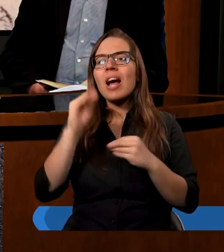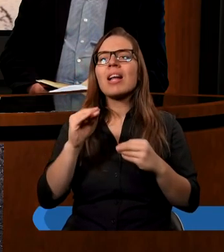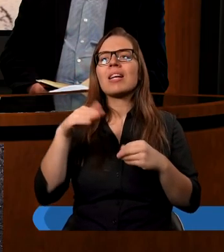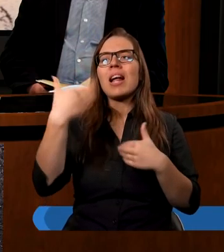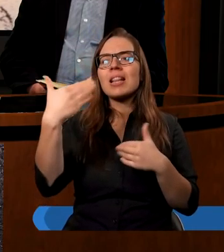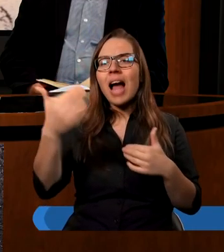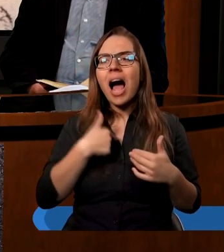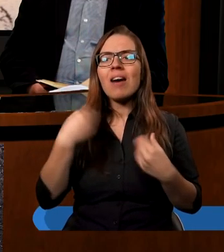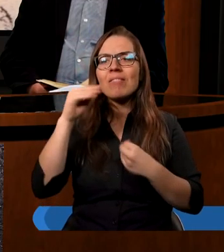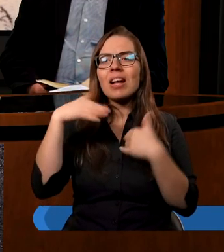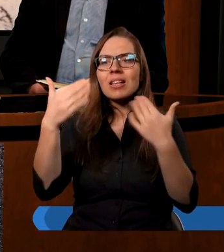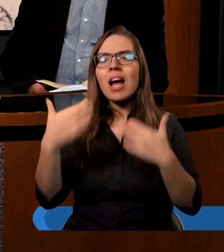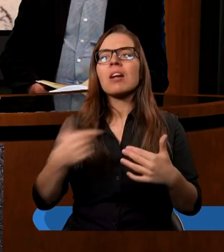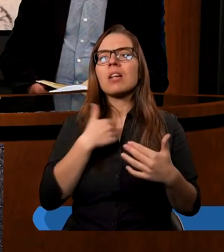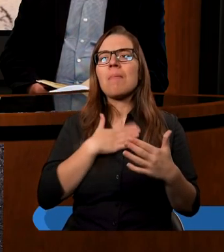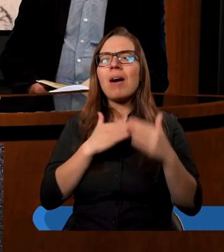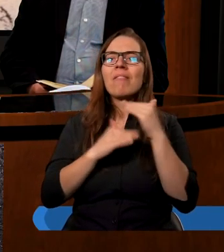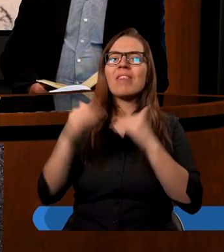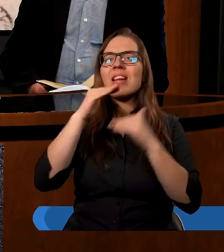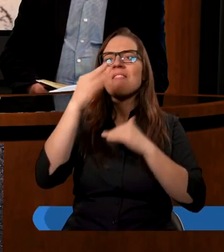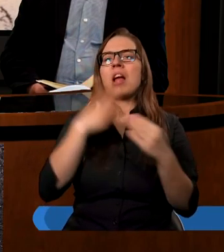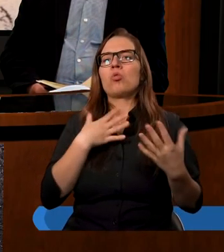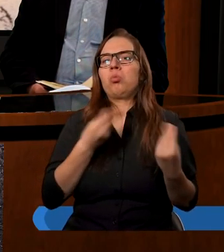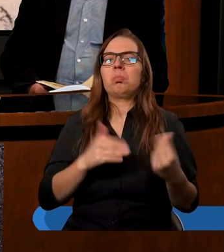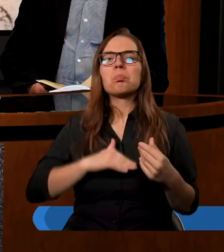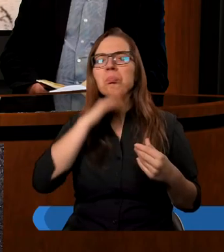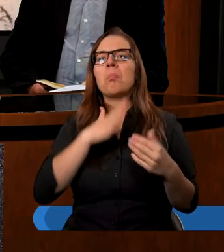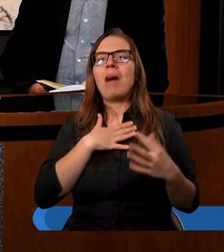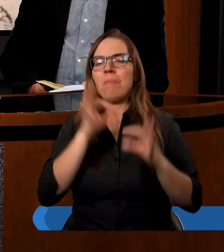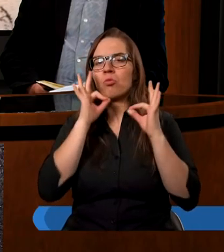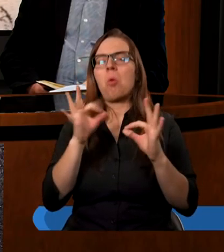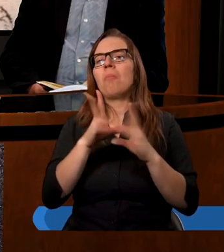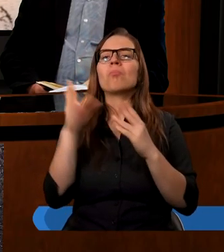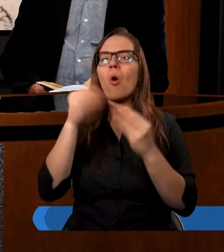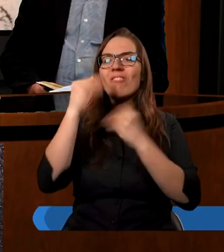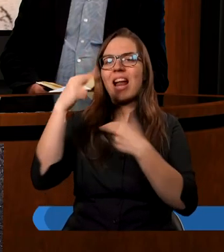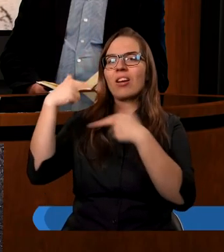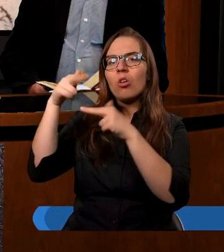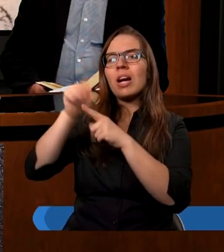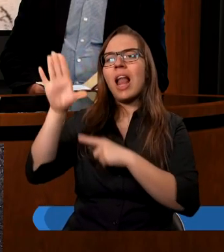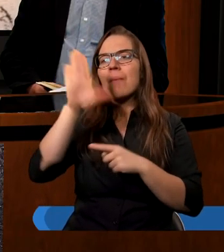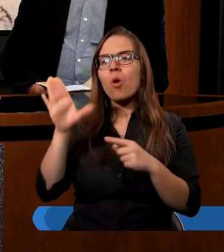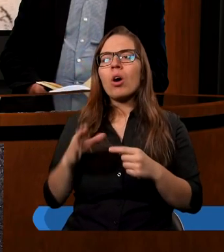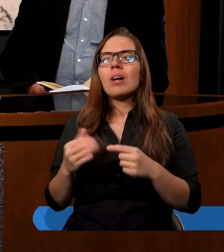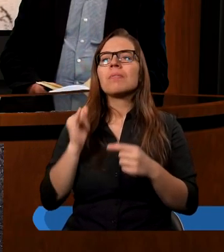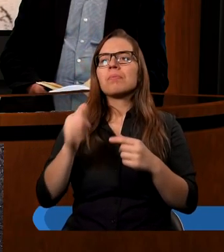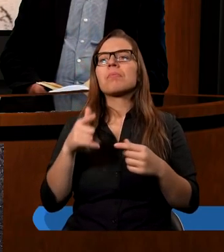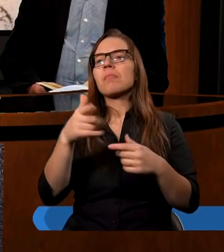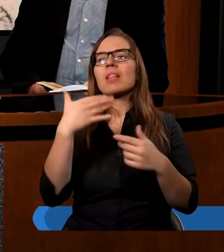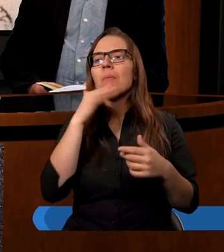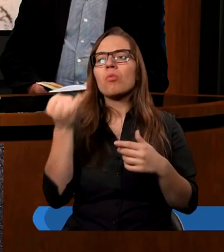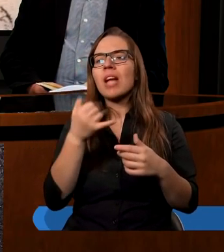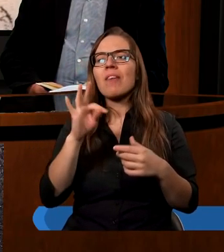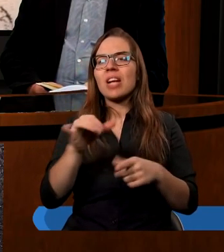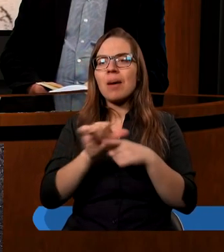więcej mam. Naprawdę, realnie, licząc. I jeżeli... To już jest nawyk od wielu... Nie mówię, że tak